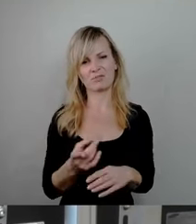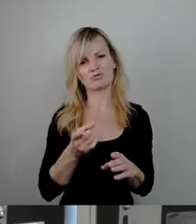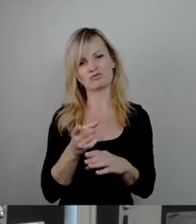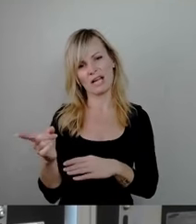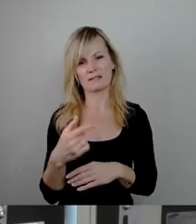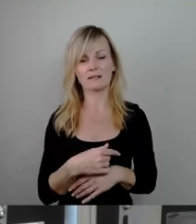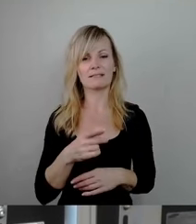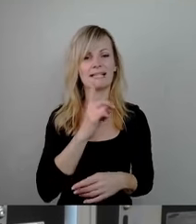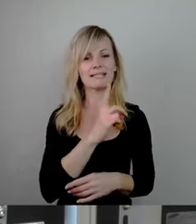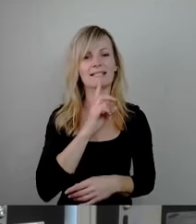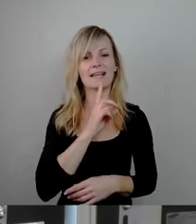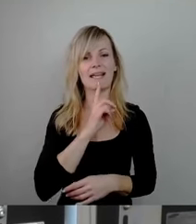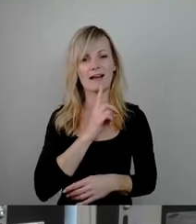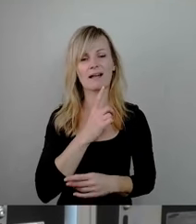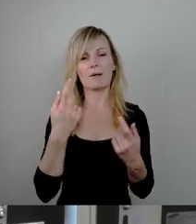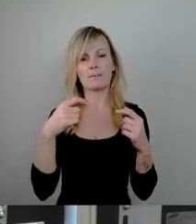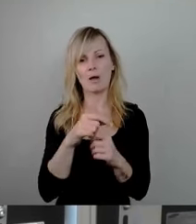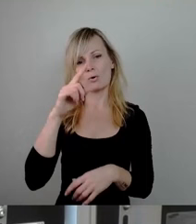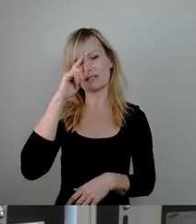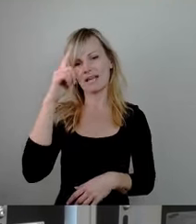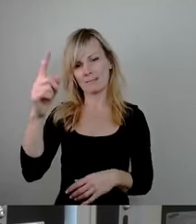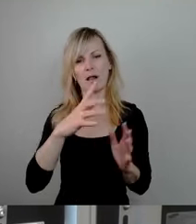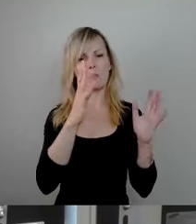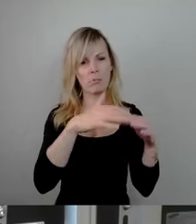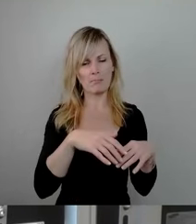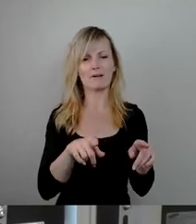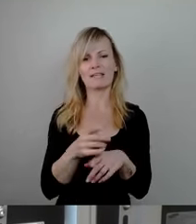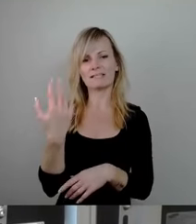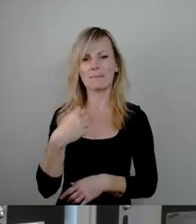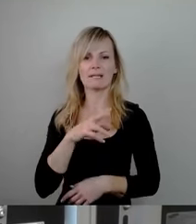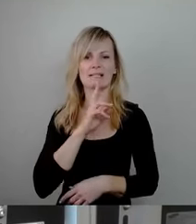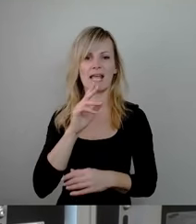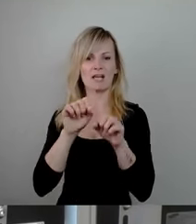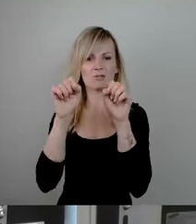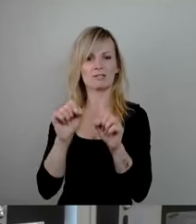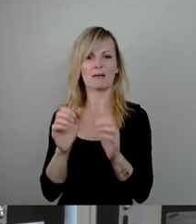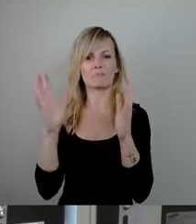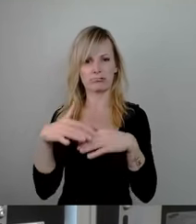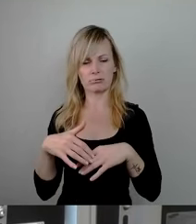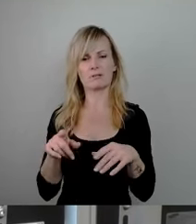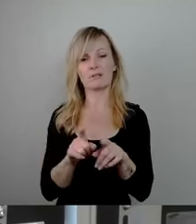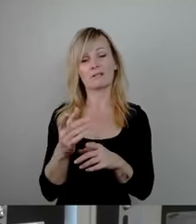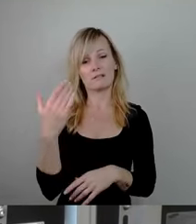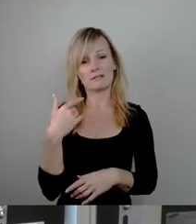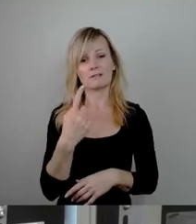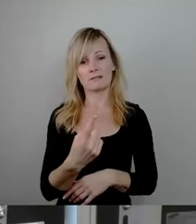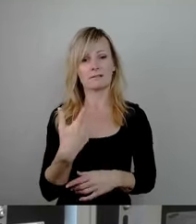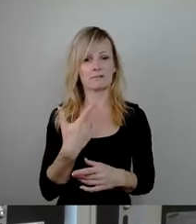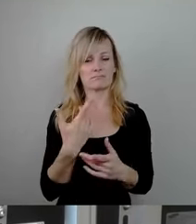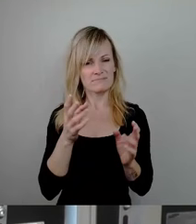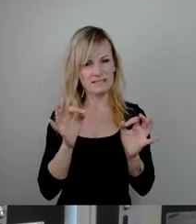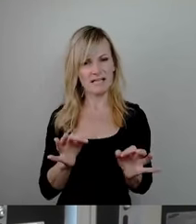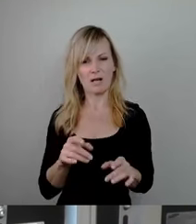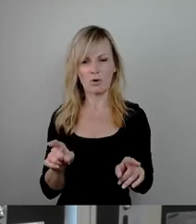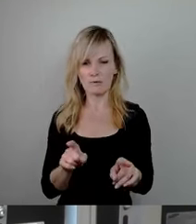fiel sie genauso in sich zusammen wie das System, als infrastrukturelle Errungenschaft der Zivilisation scheiterte sie genauso wie die